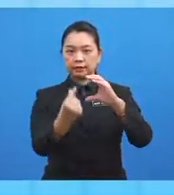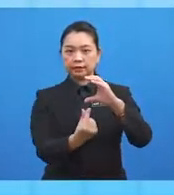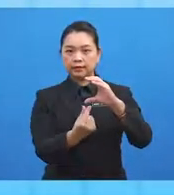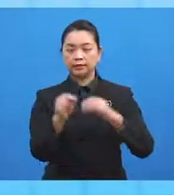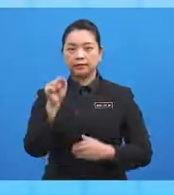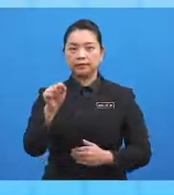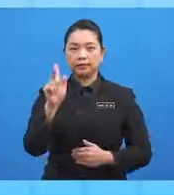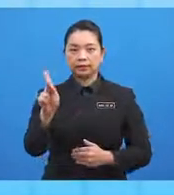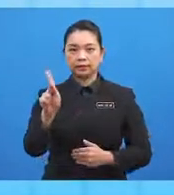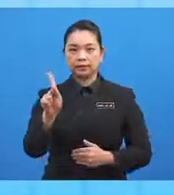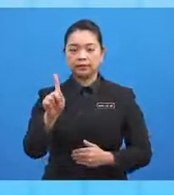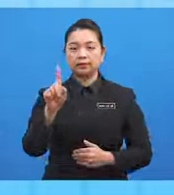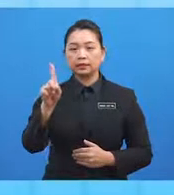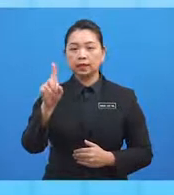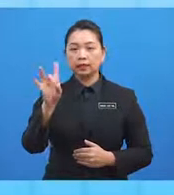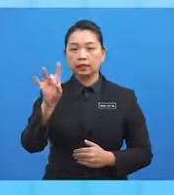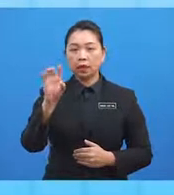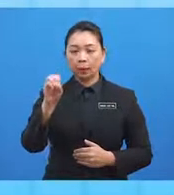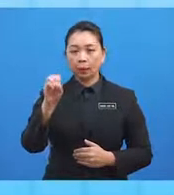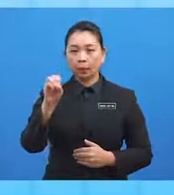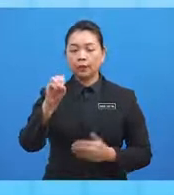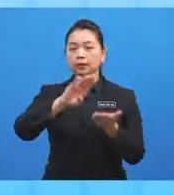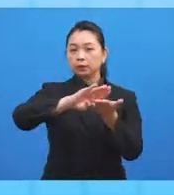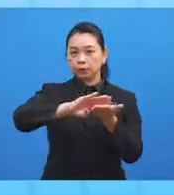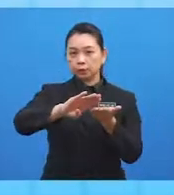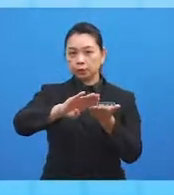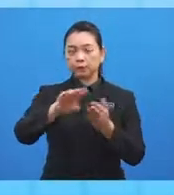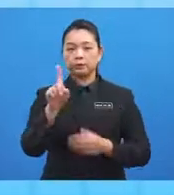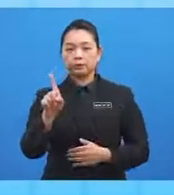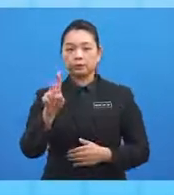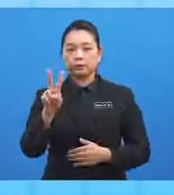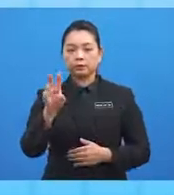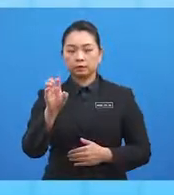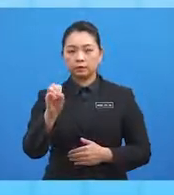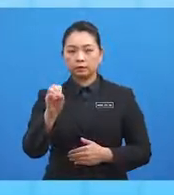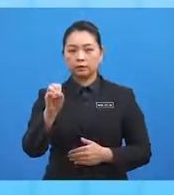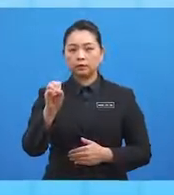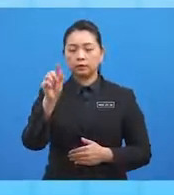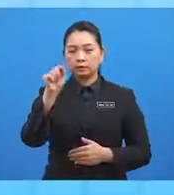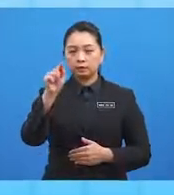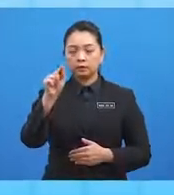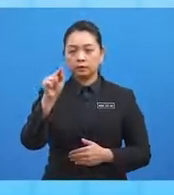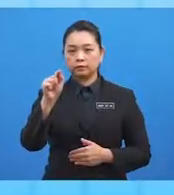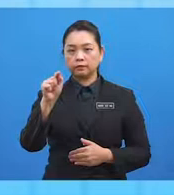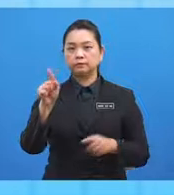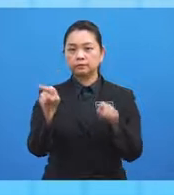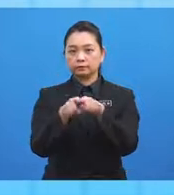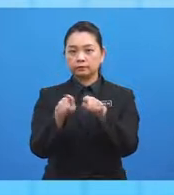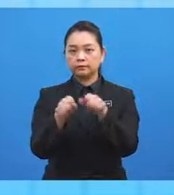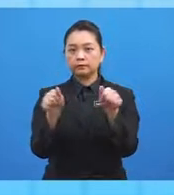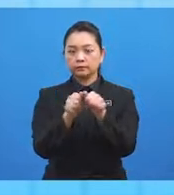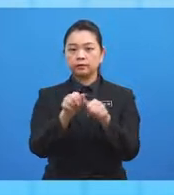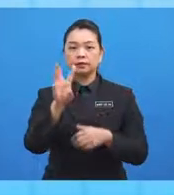180 darjah tolak 120 darjah sama dengan